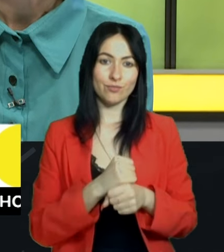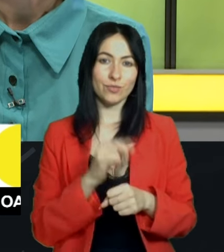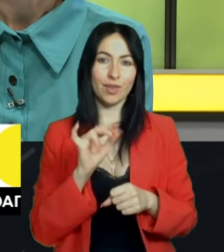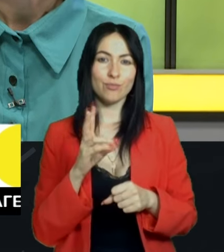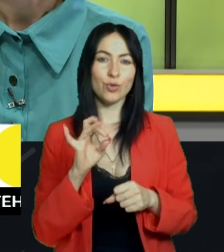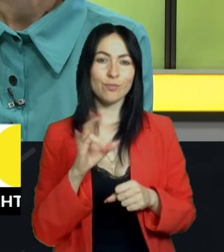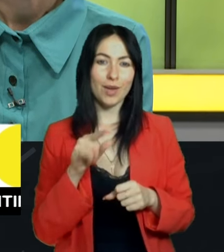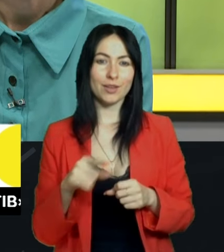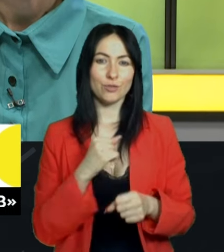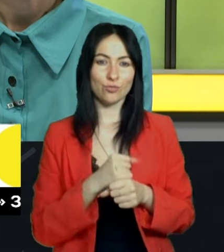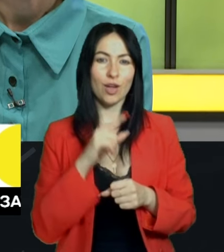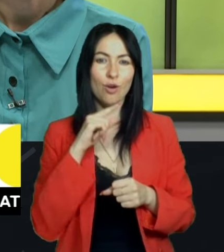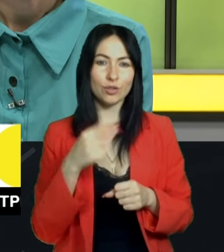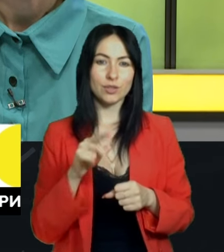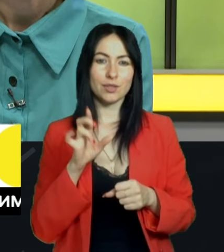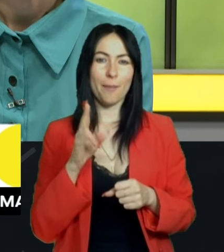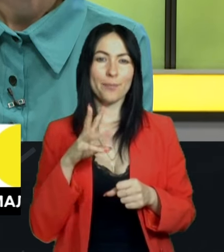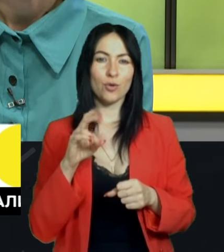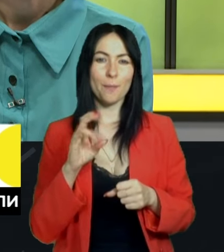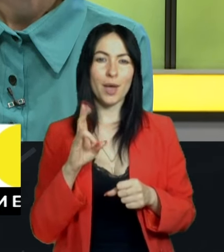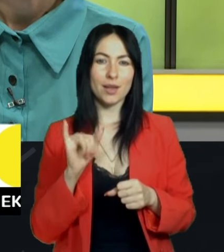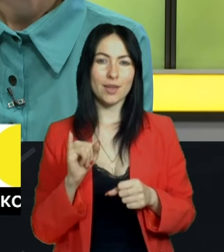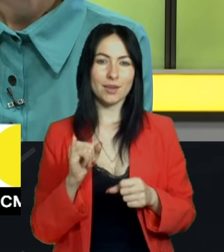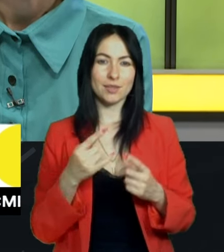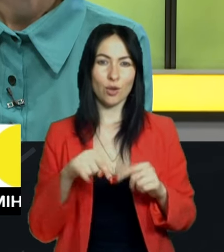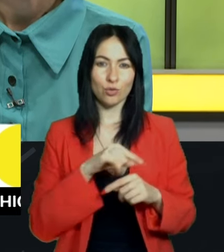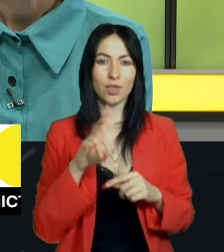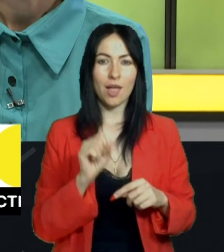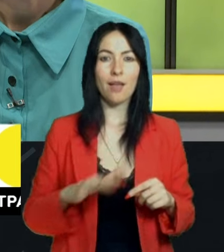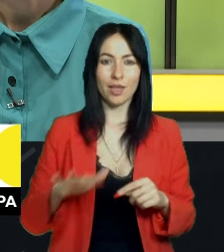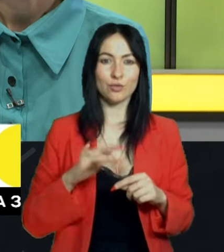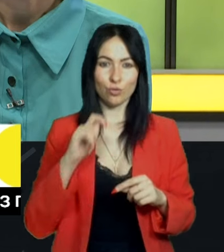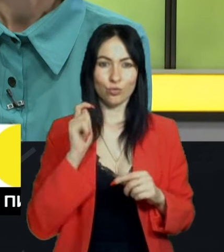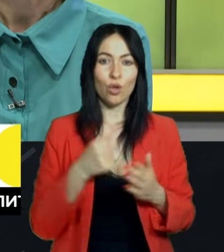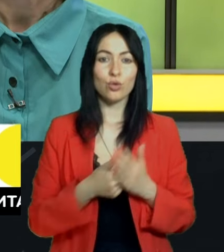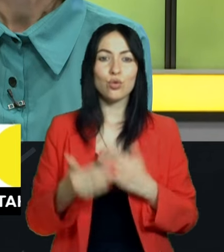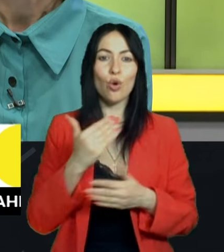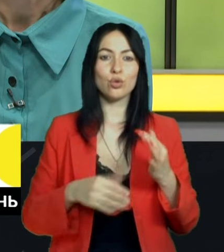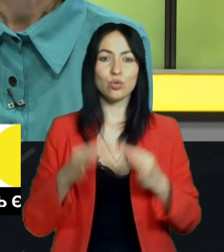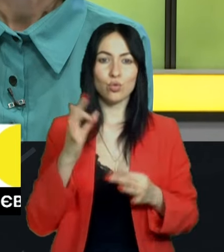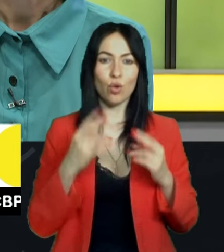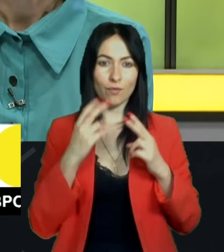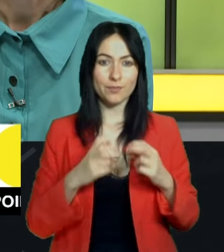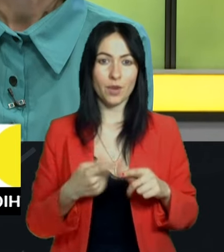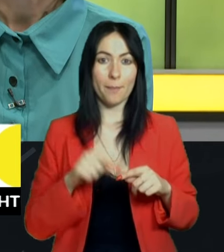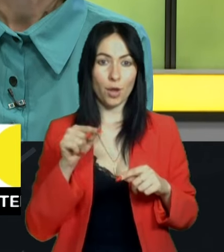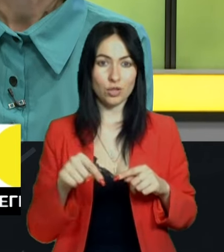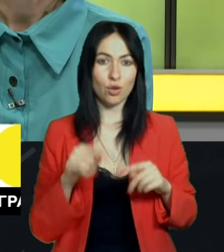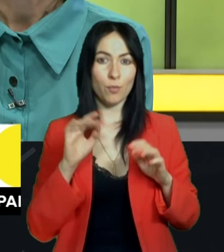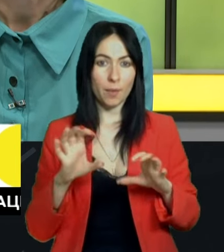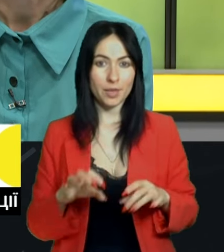російської букмекерської контори на території України. Ну, досудове розслідування наразі по цьому кримінальному впровадженні триває